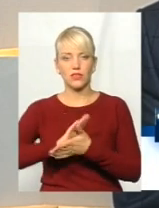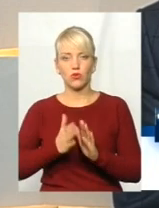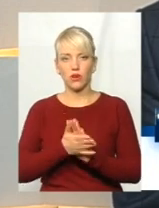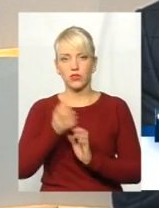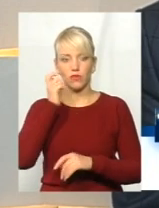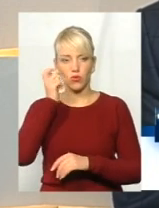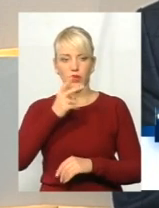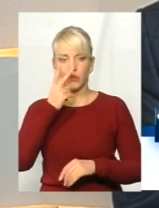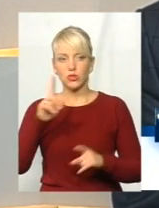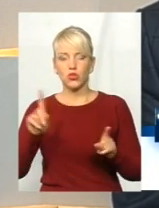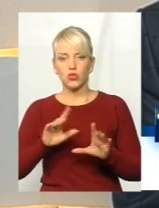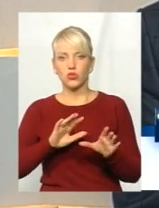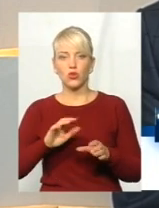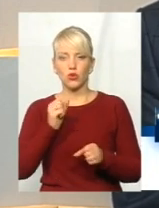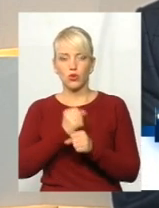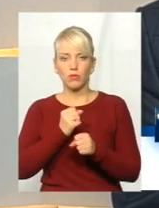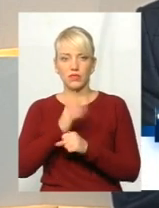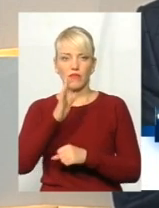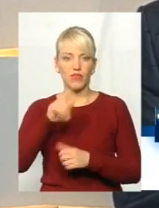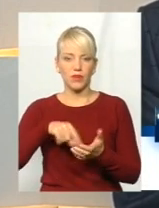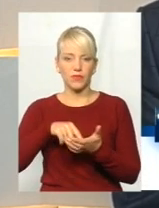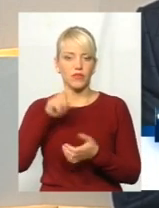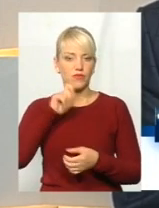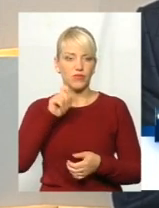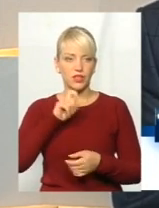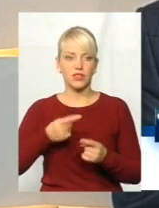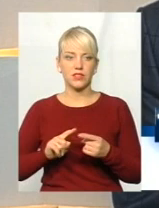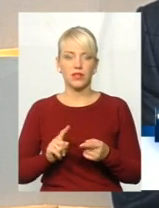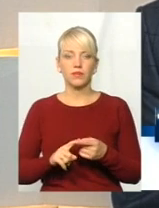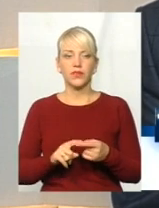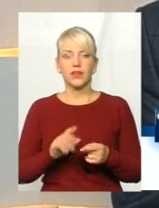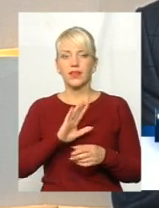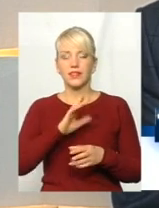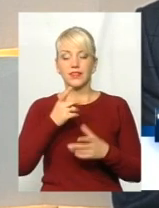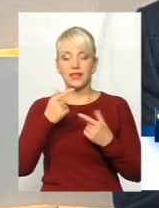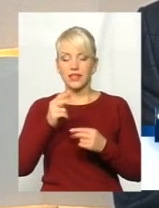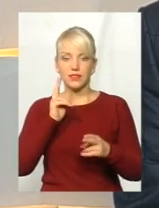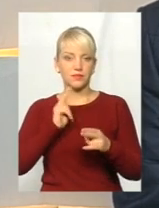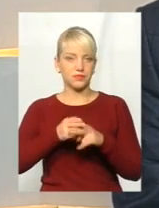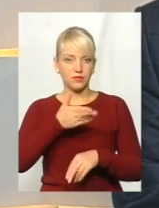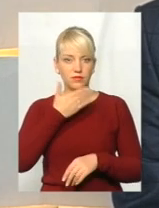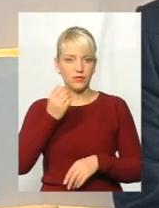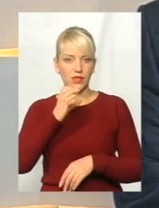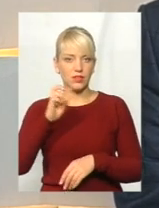ми сьогодні бачимо, що твориться в Вінниці, ми розуміємо, що десь не упередили спецслужби. Ми сьогодні говоримо,